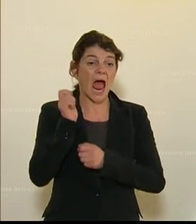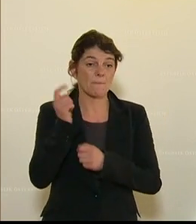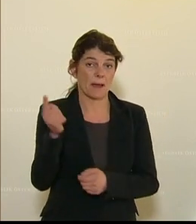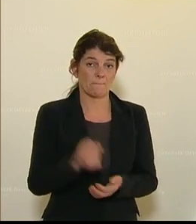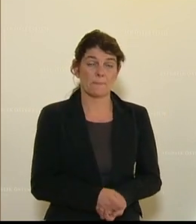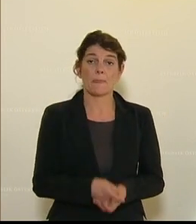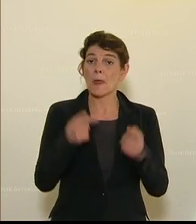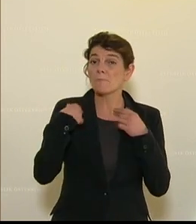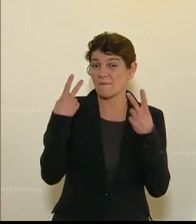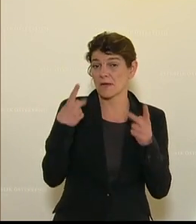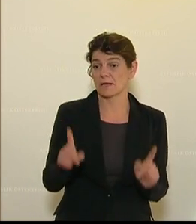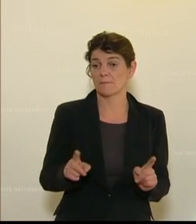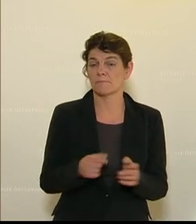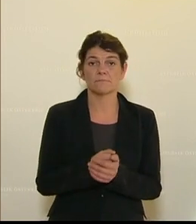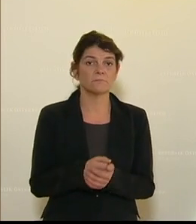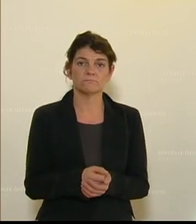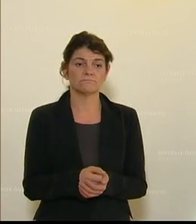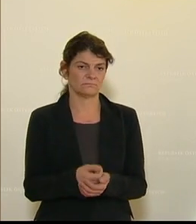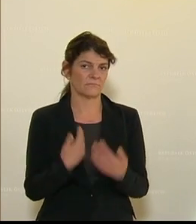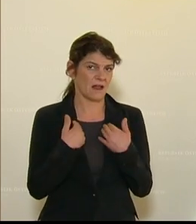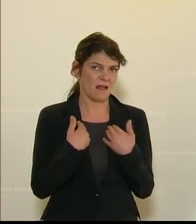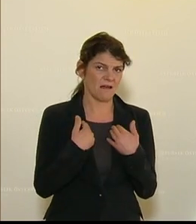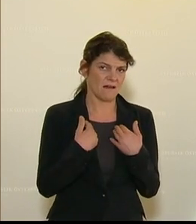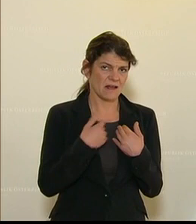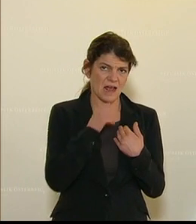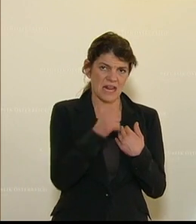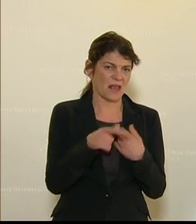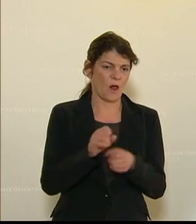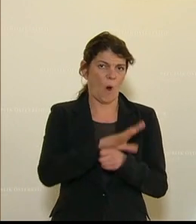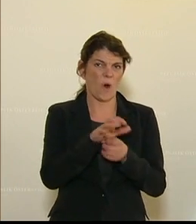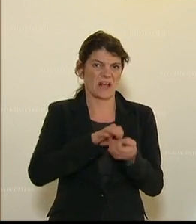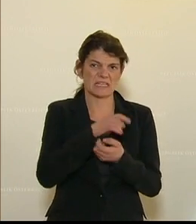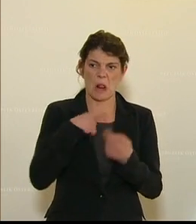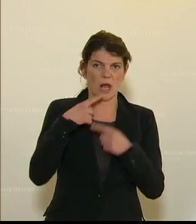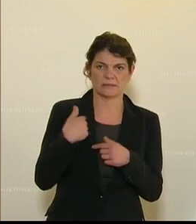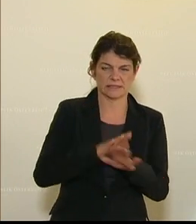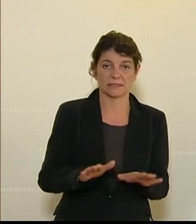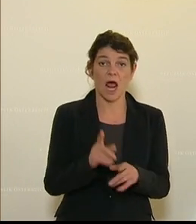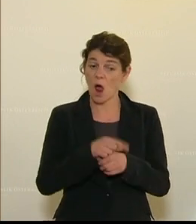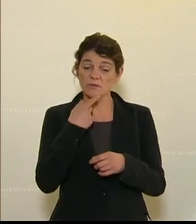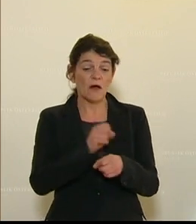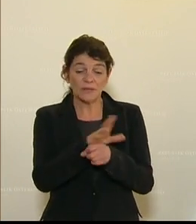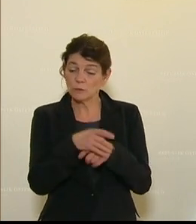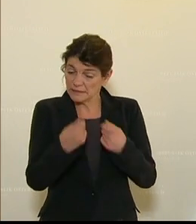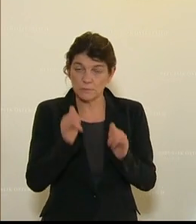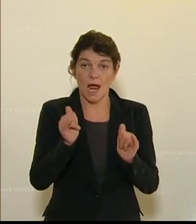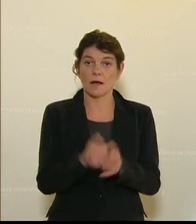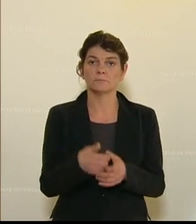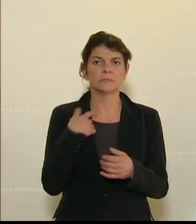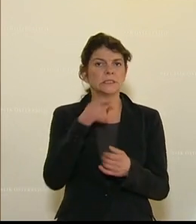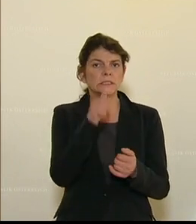das ist mir wichtig. Wir leugnen diese Corona-Krise nicht, auch den Virus nicht. Wir leugnen